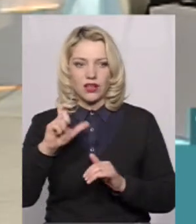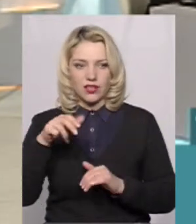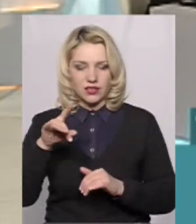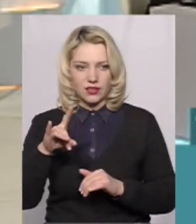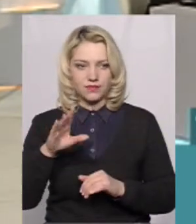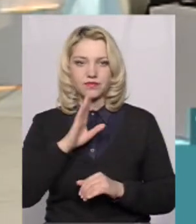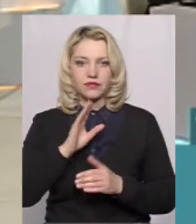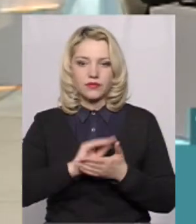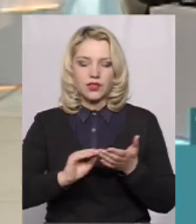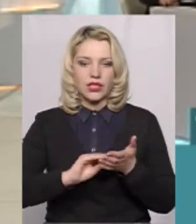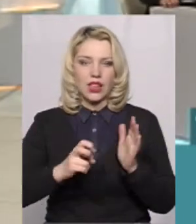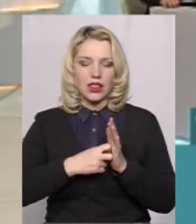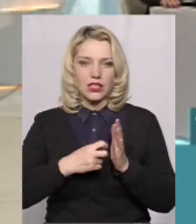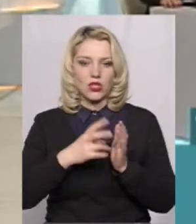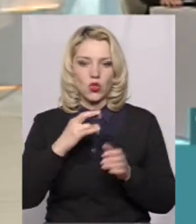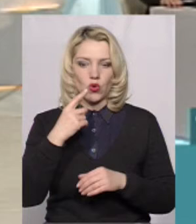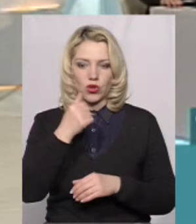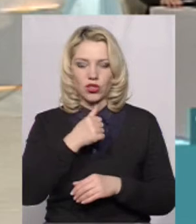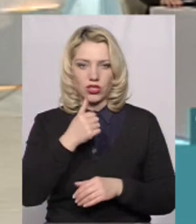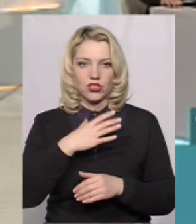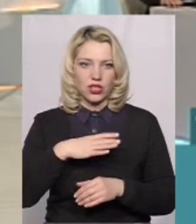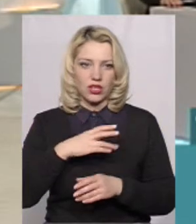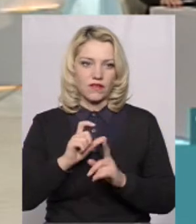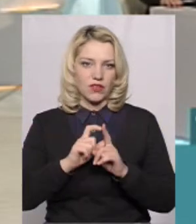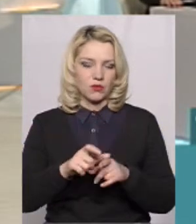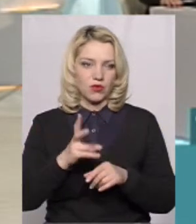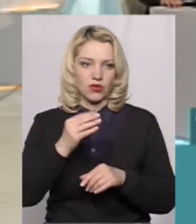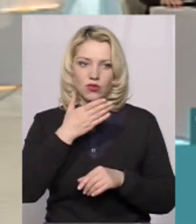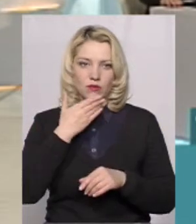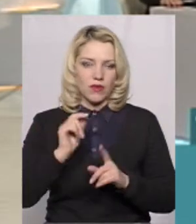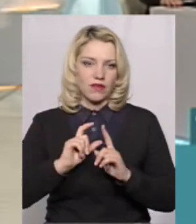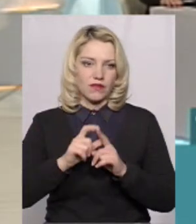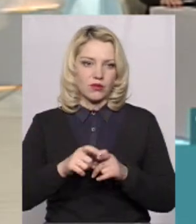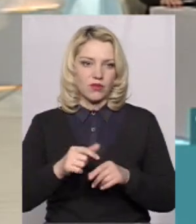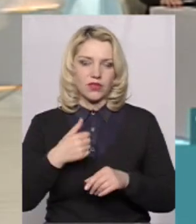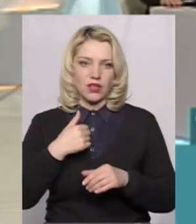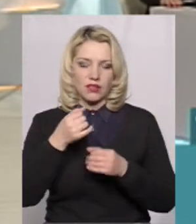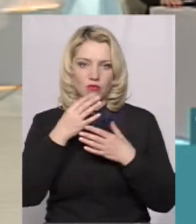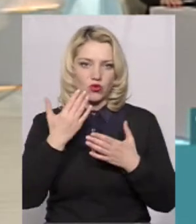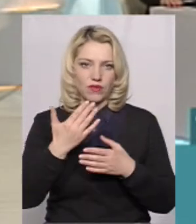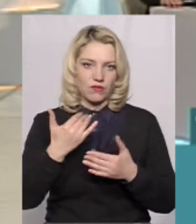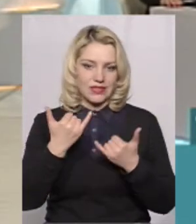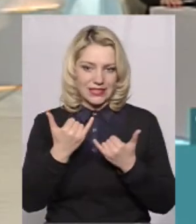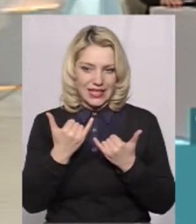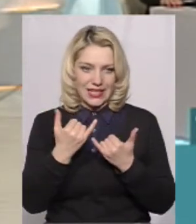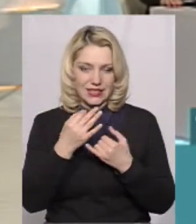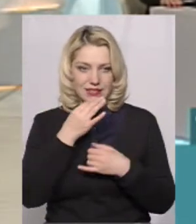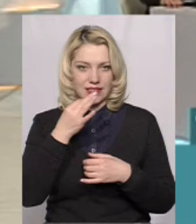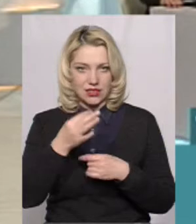написала лист, але вже рік чекає відповіді. Скажеш, що відповіді ще немає. Я просто не можу вам сказати